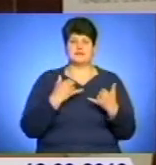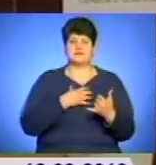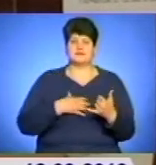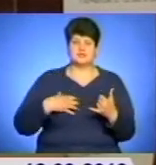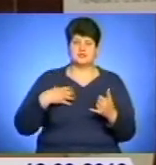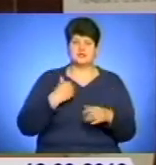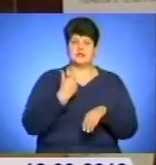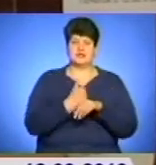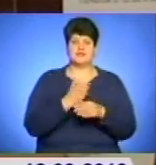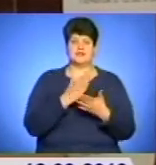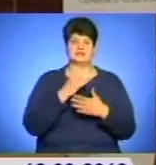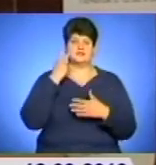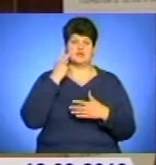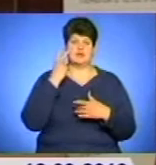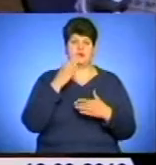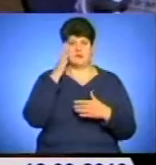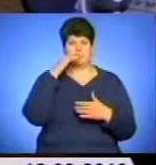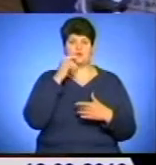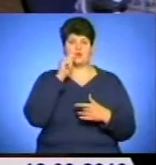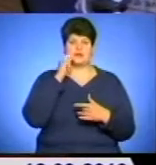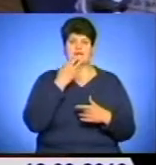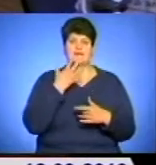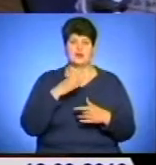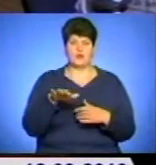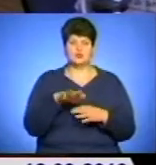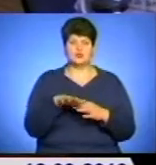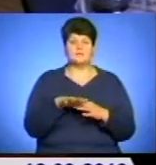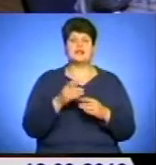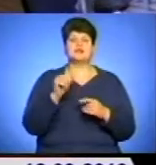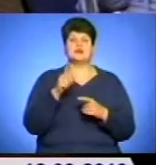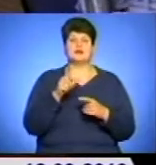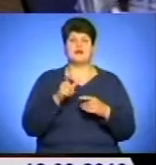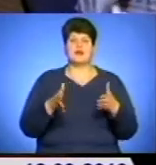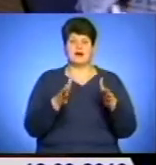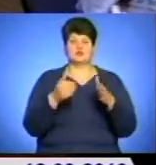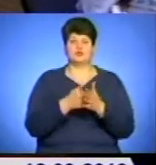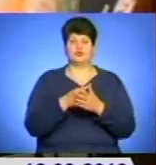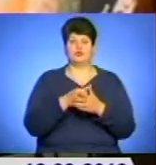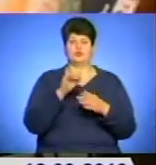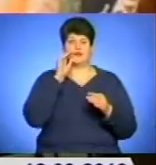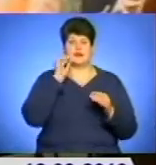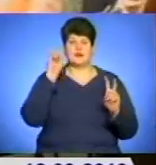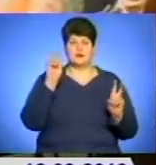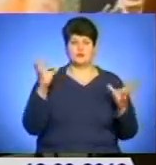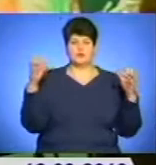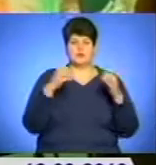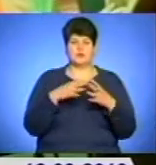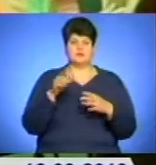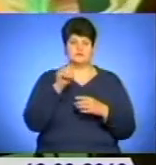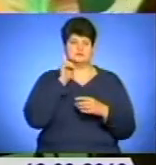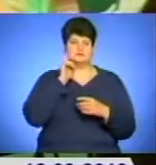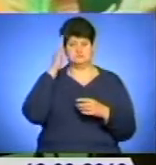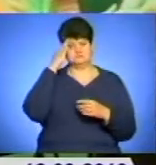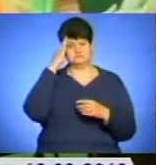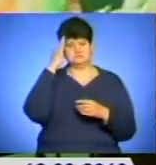завжди є батьком українського народу. Мистецький фестиваль «Шлях до Тараса» об'єднав на брейн-ринзі юних інтелектуалів –